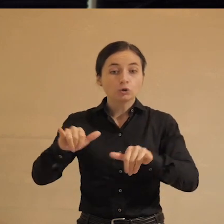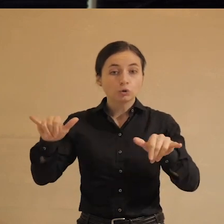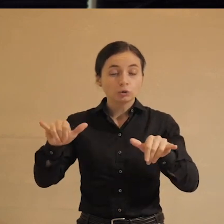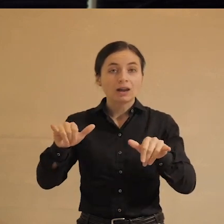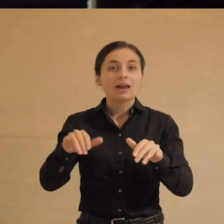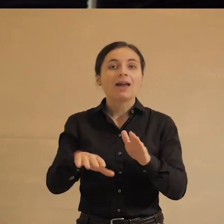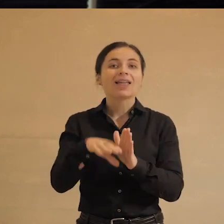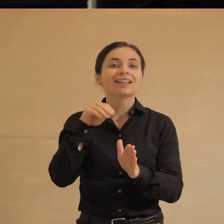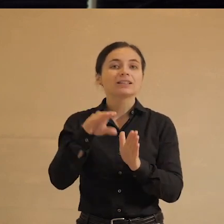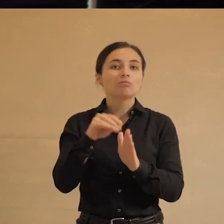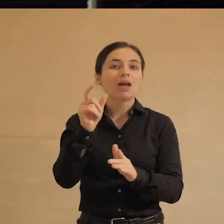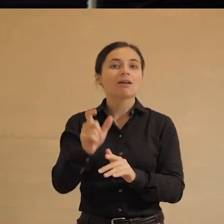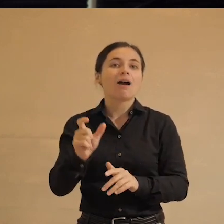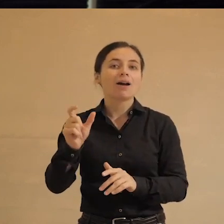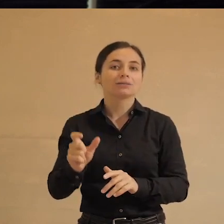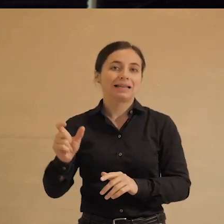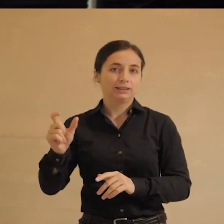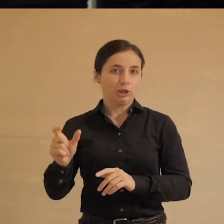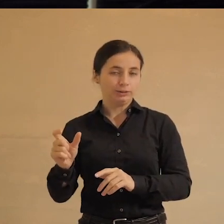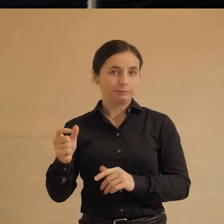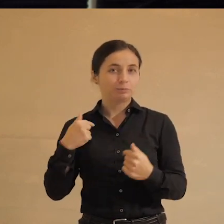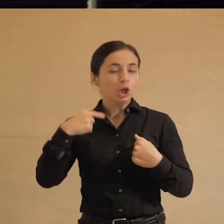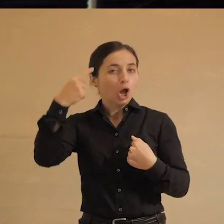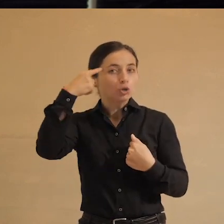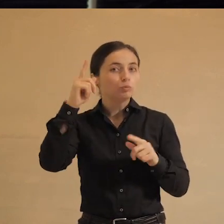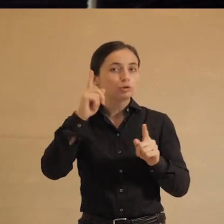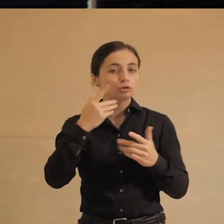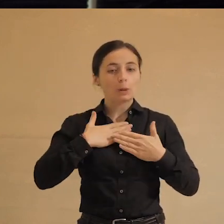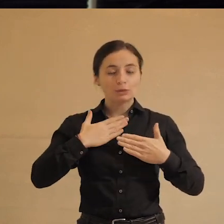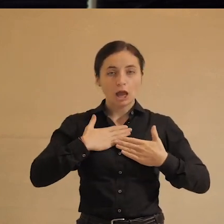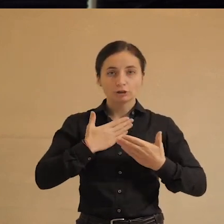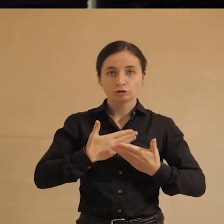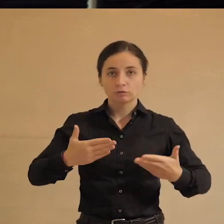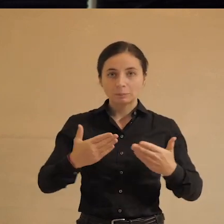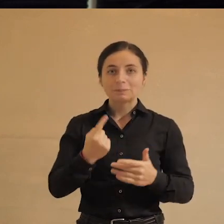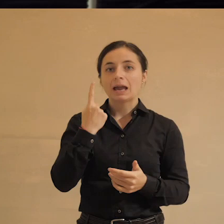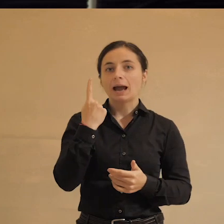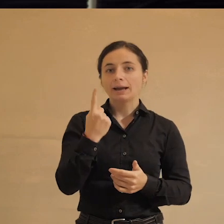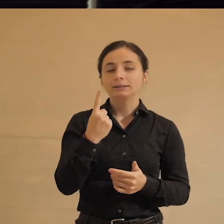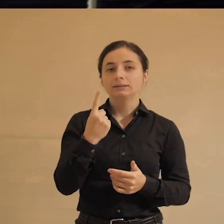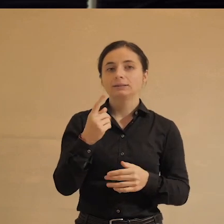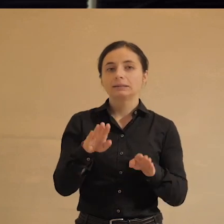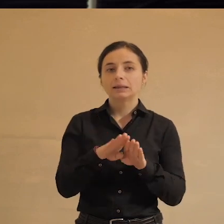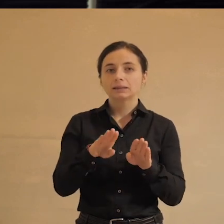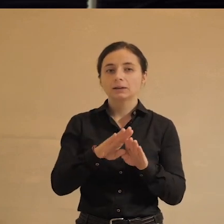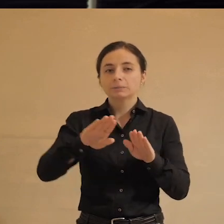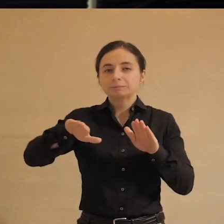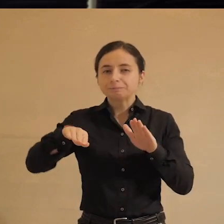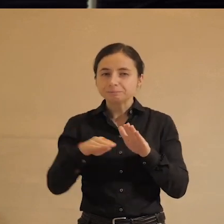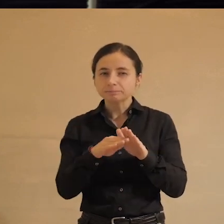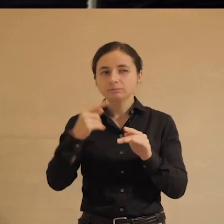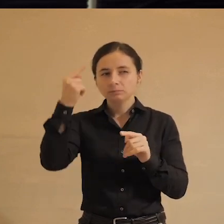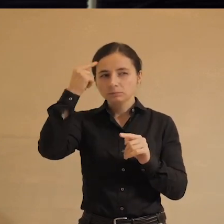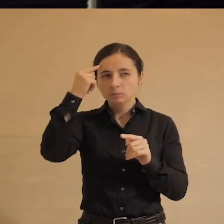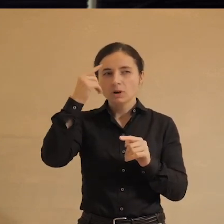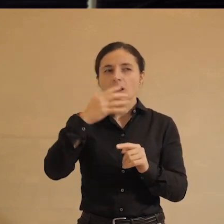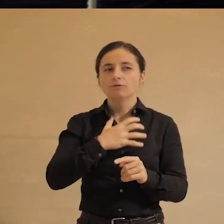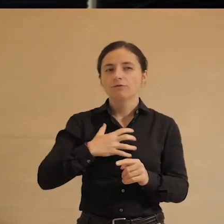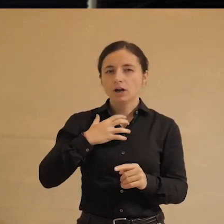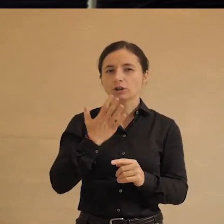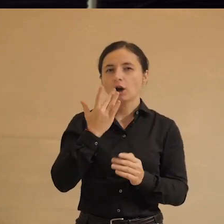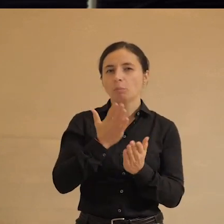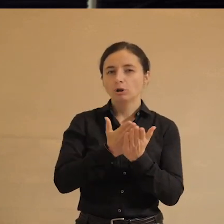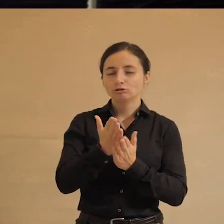избирателей. Я думаю, что наш с вами один из таких подспудных, но значимых